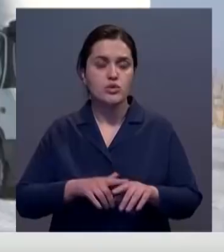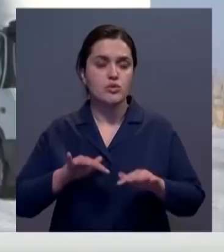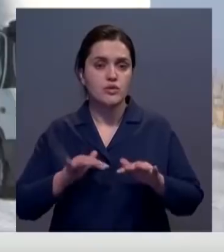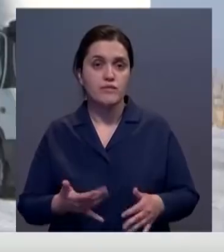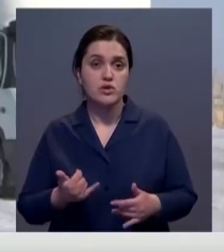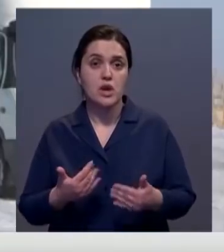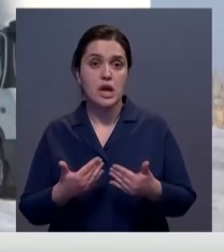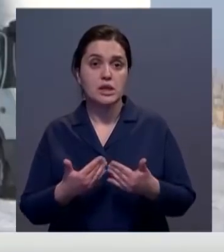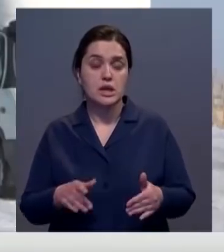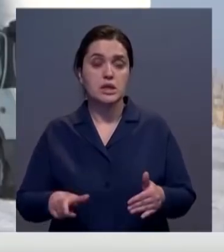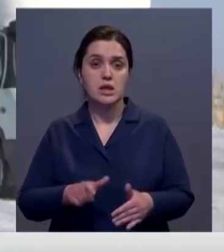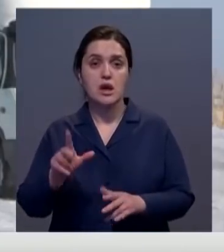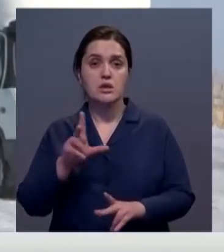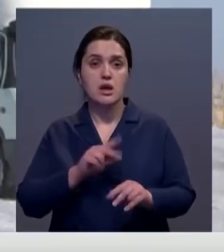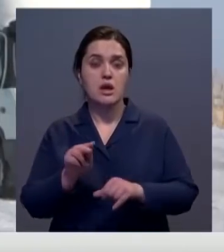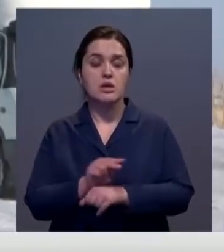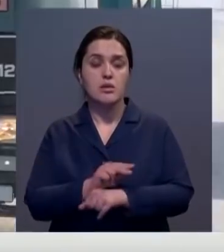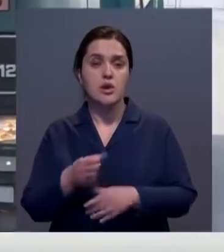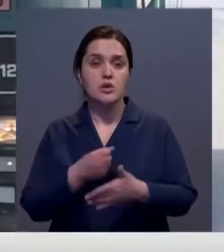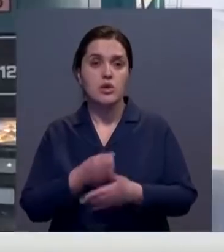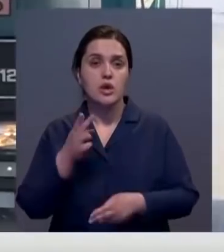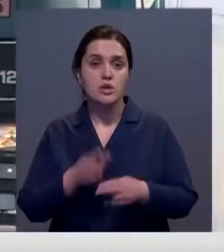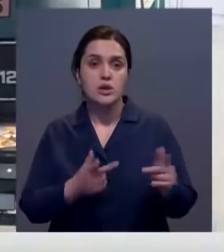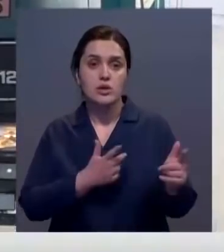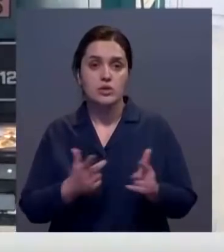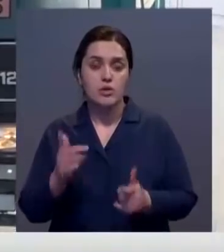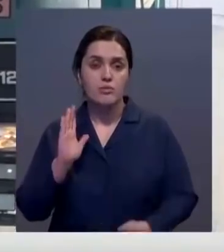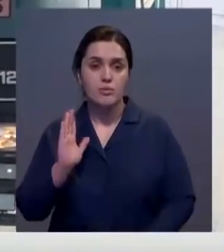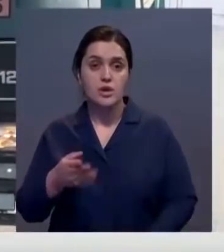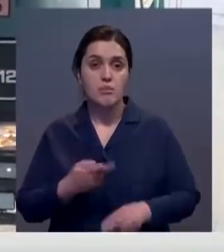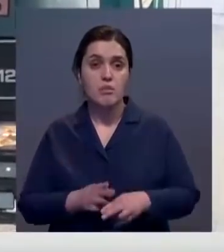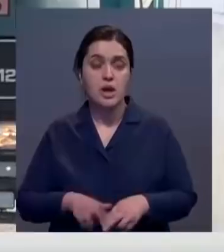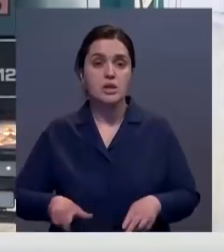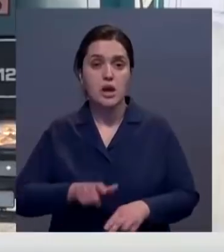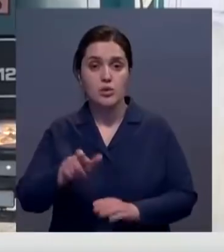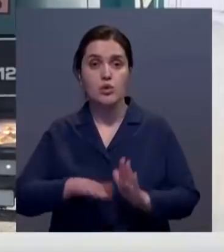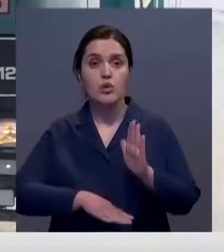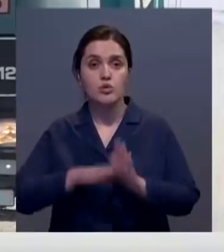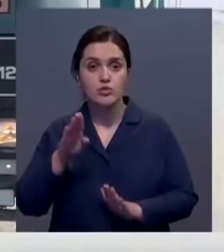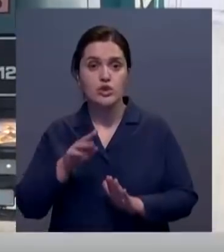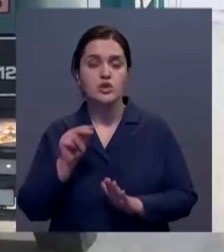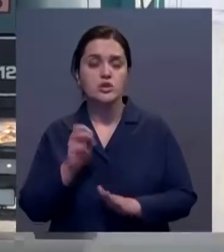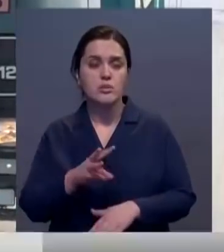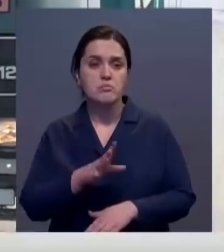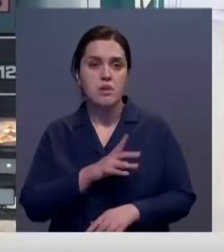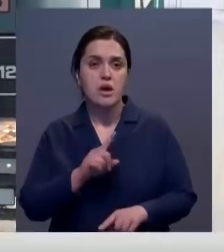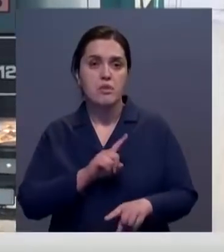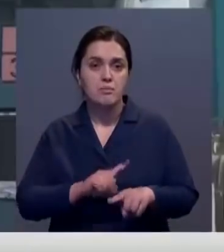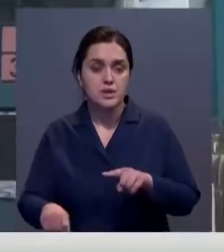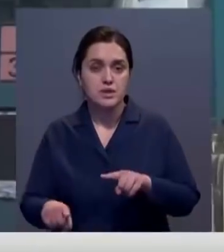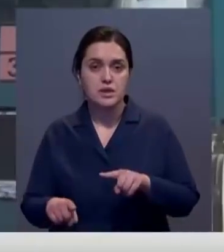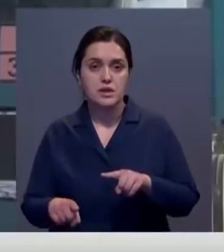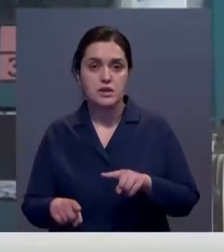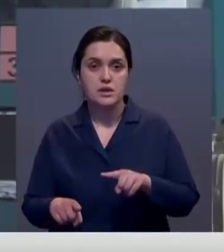дорогу. Надеюсь, что ремонт доведут до конца. Да, дорога лучше намного стала, чем была. Намного быстрее идешь сейчас.